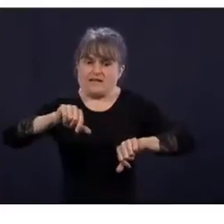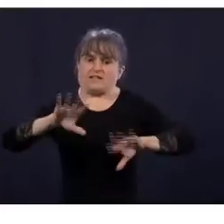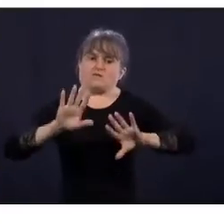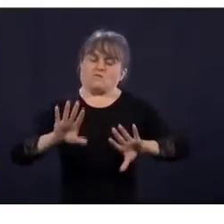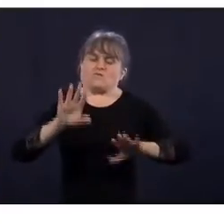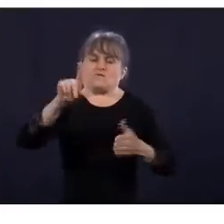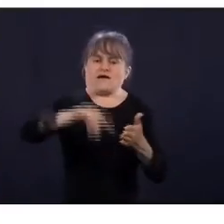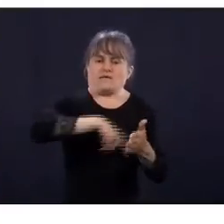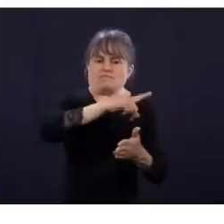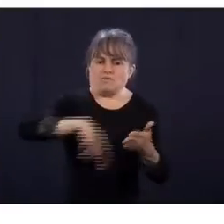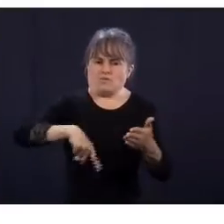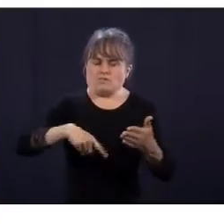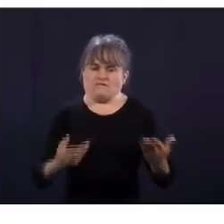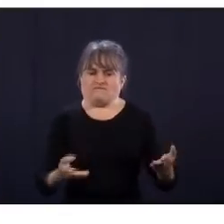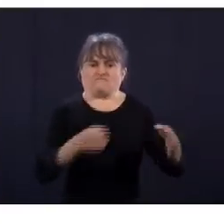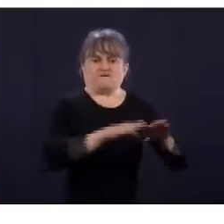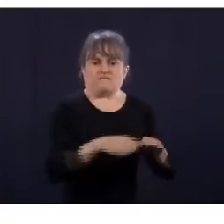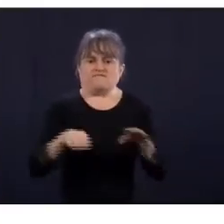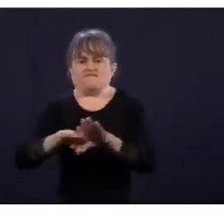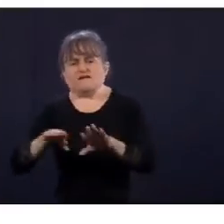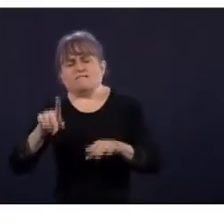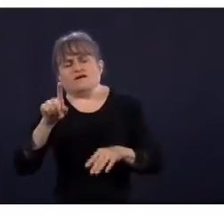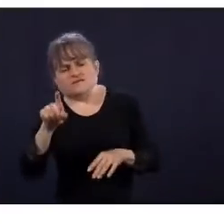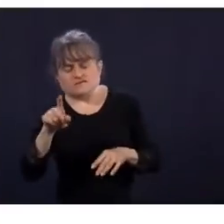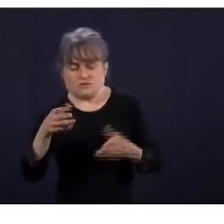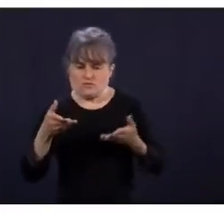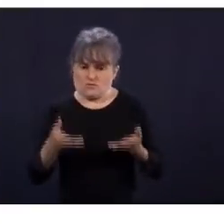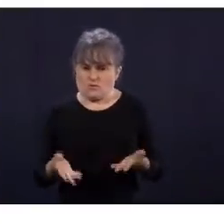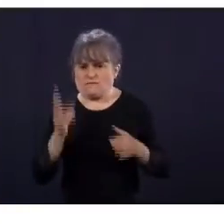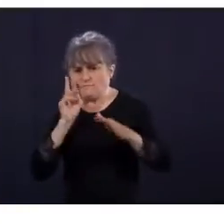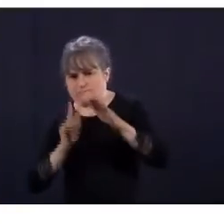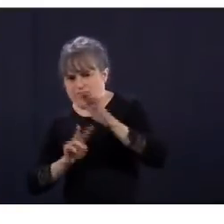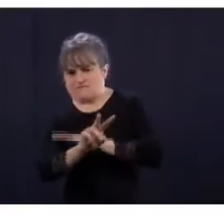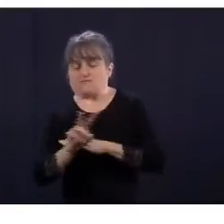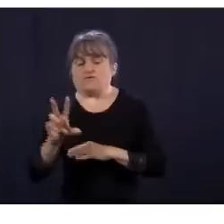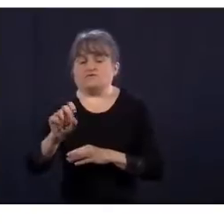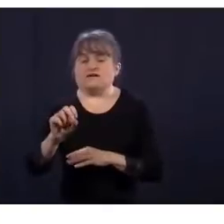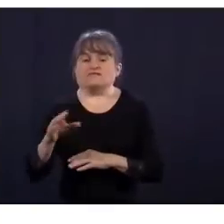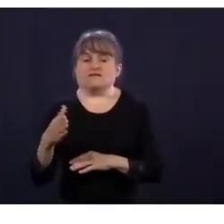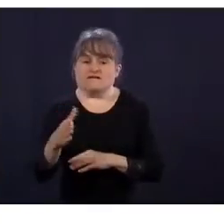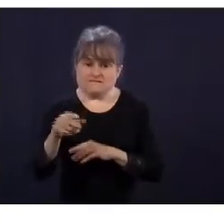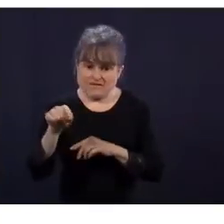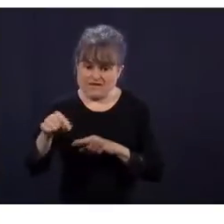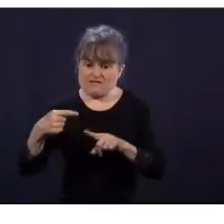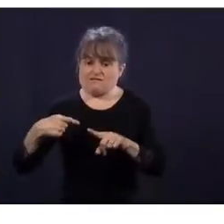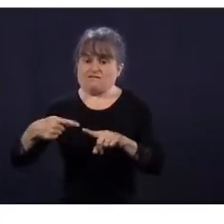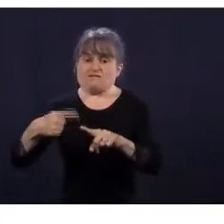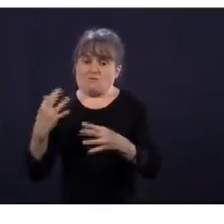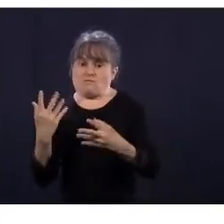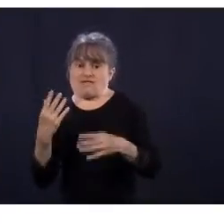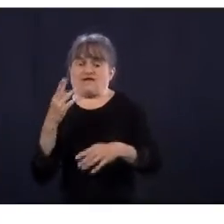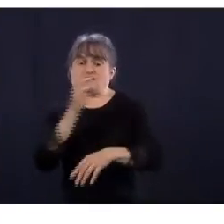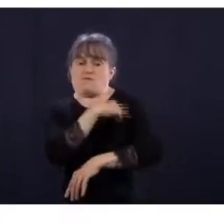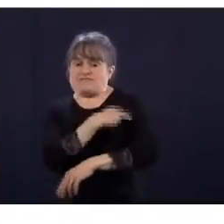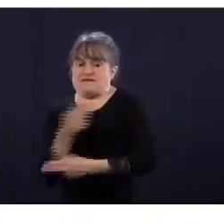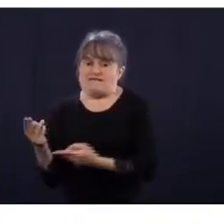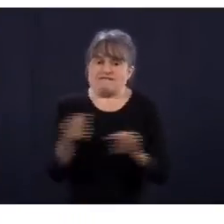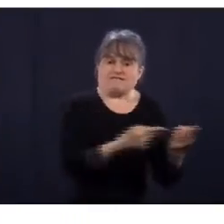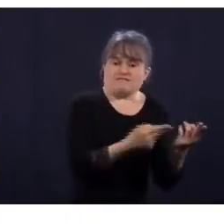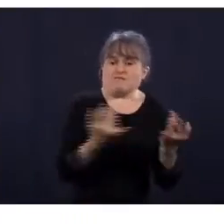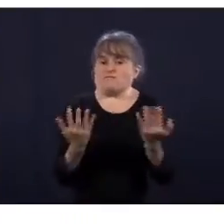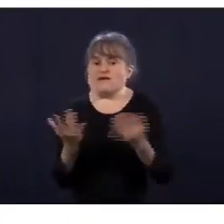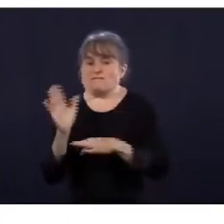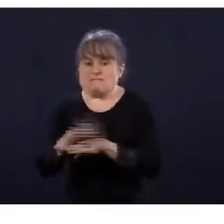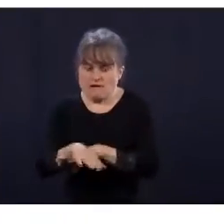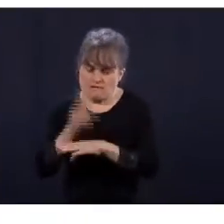contraire, il ne pas réajuster le tir? D'abord, il y a toujours des projections qui sont faites, incluant pour le mois de mai et les mois suivants, sur le